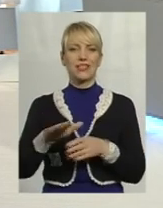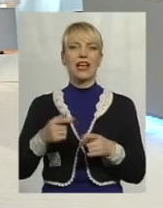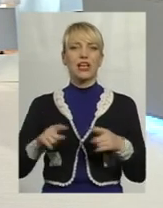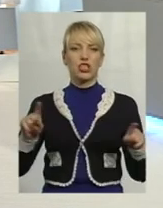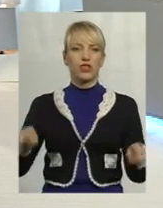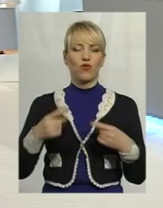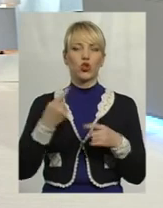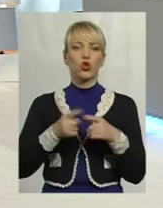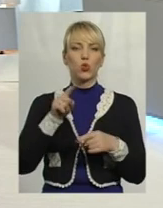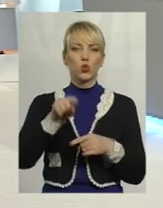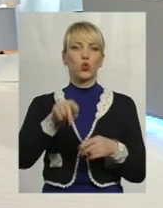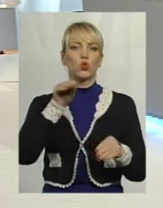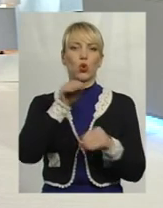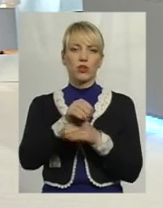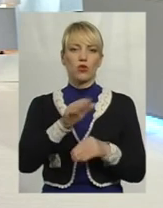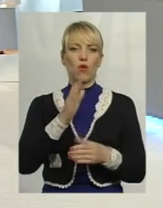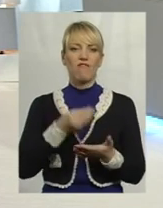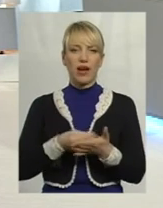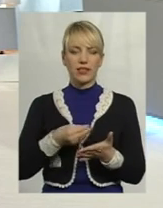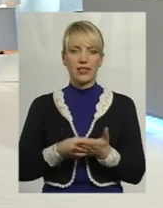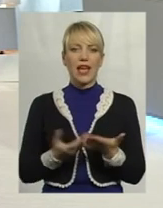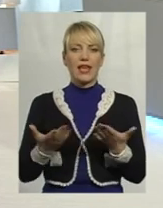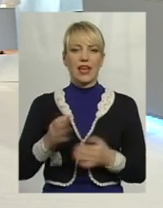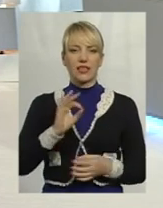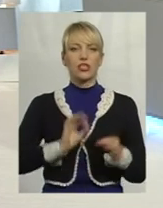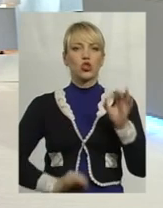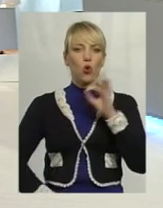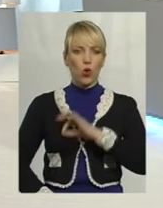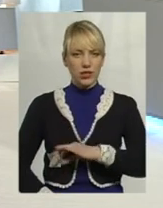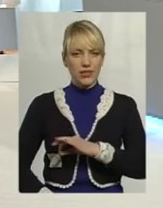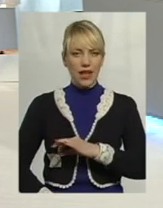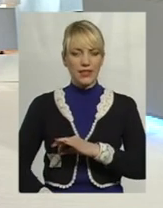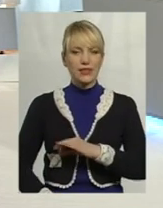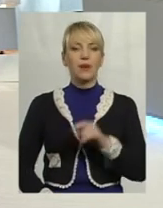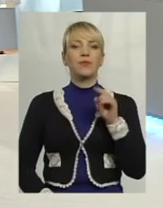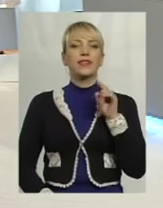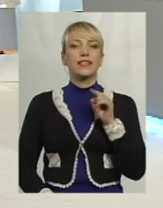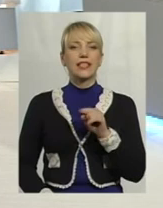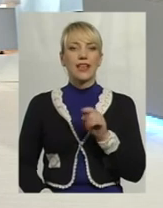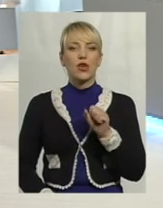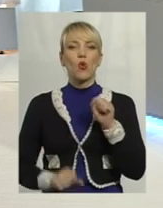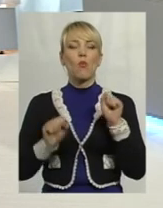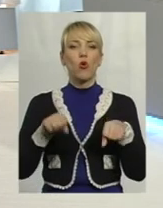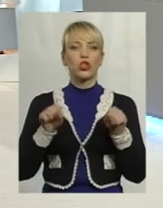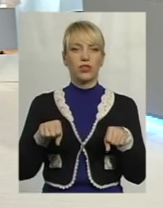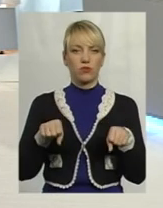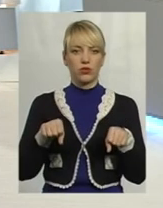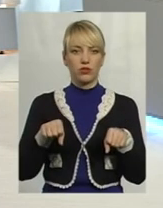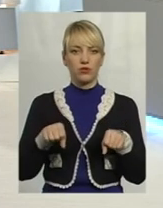вартість. І які скористалися тією можливістю, яку надавку.